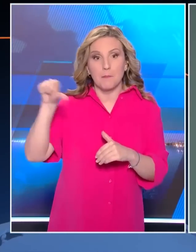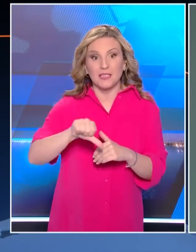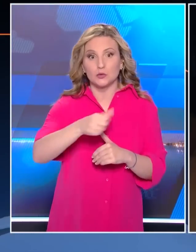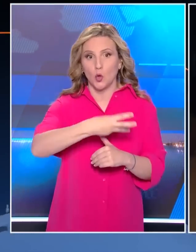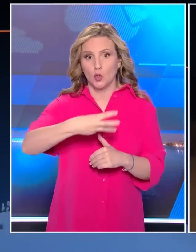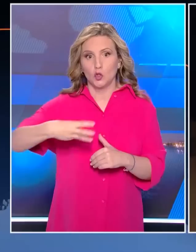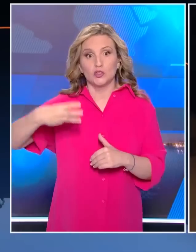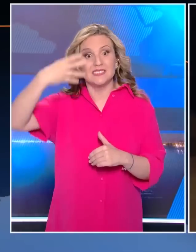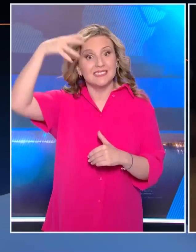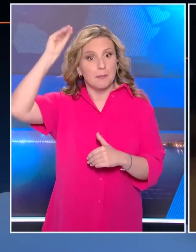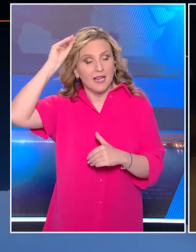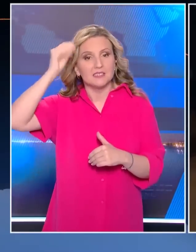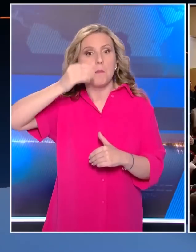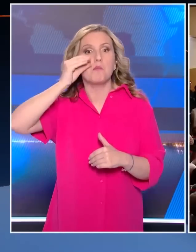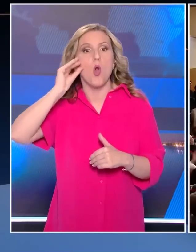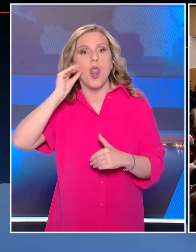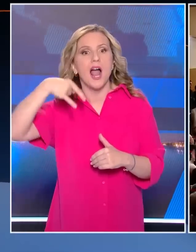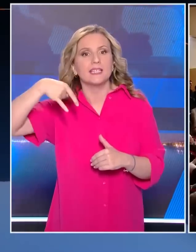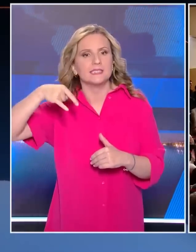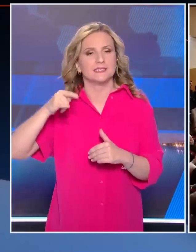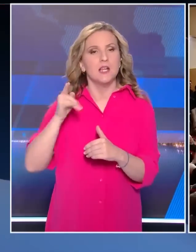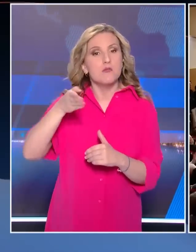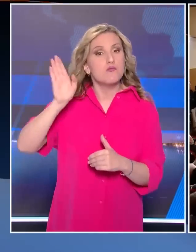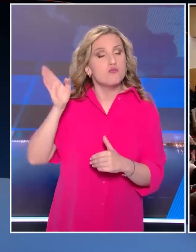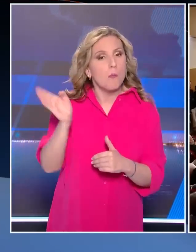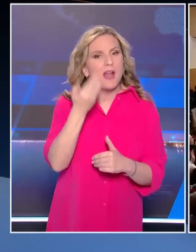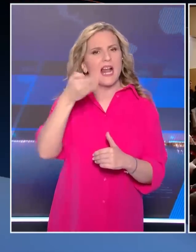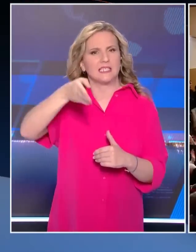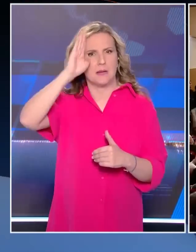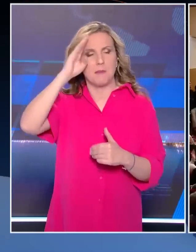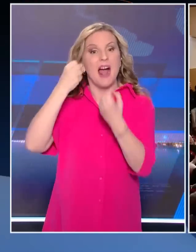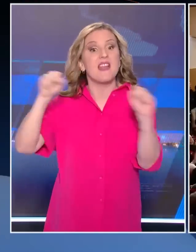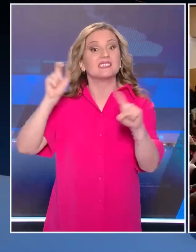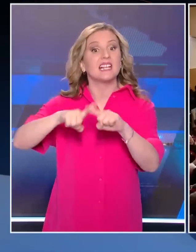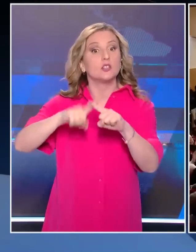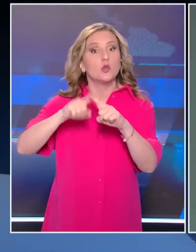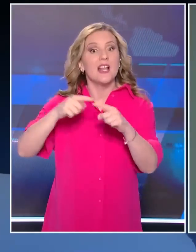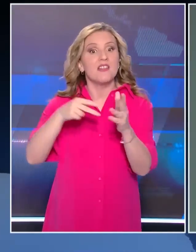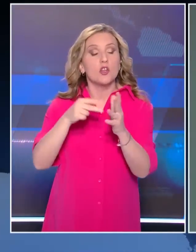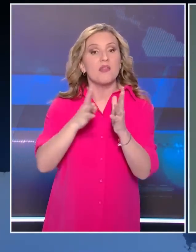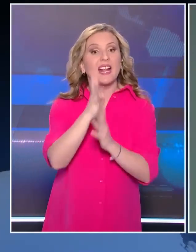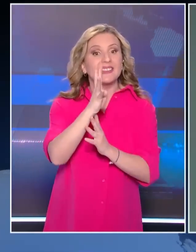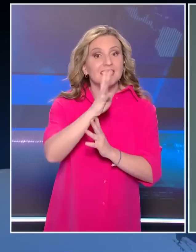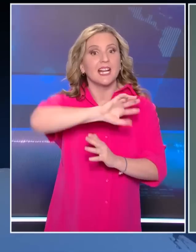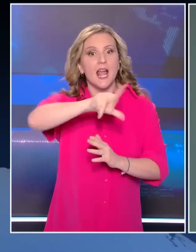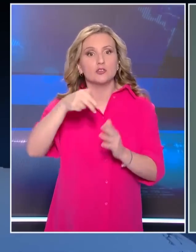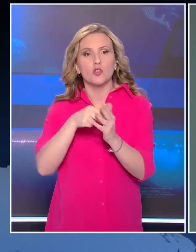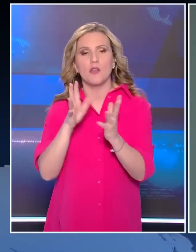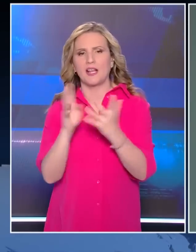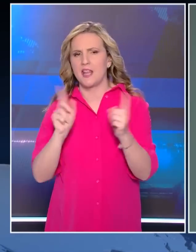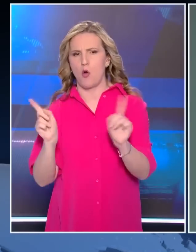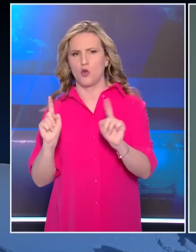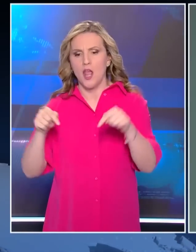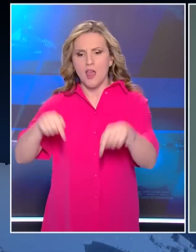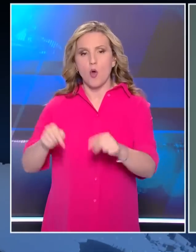κύριος Τσίπρας, ο κύριος Πολάκης, με ό,τι ζήσατε με τους ανεξάρτους Έλληνες το 2014 με το 2019. Εδώ είναι η